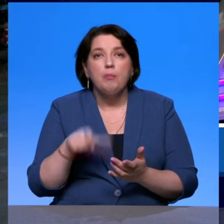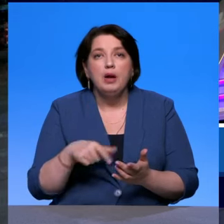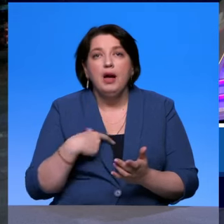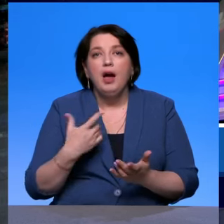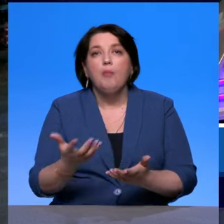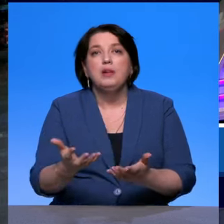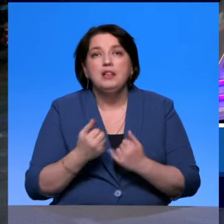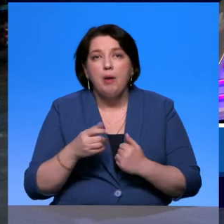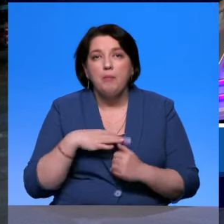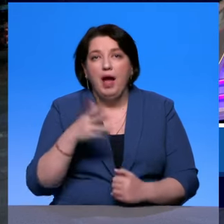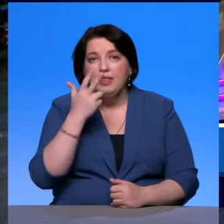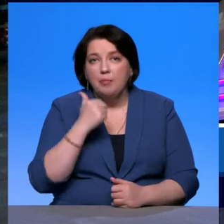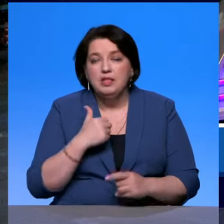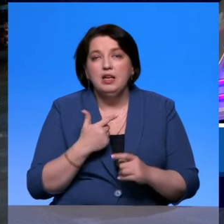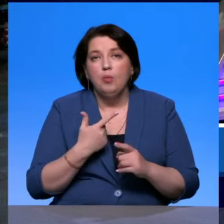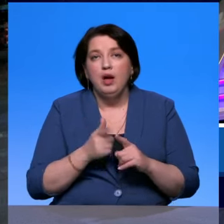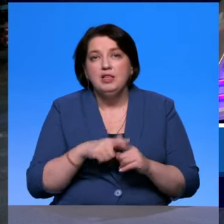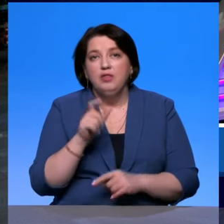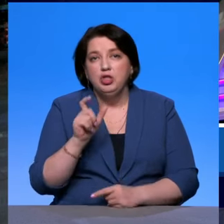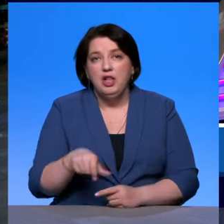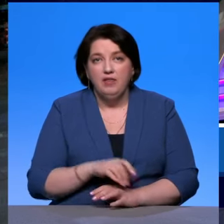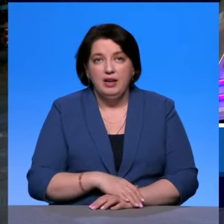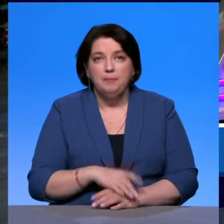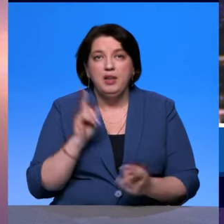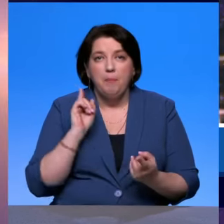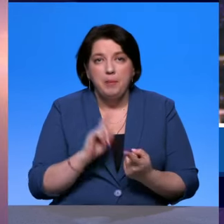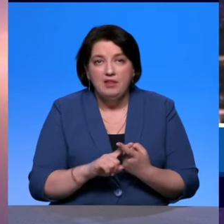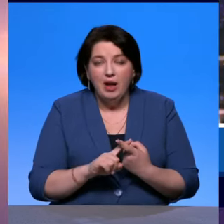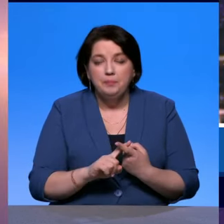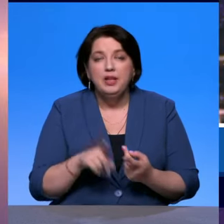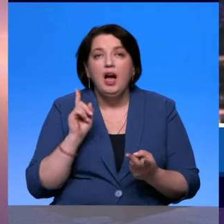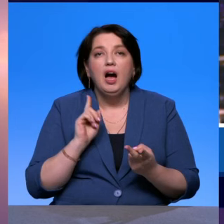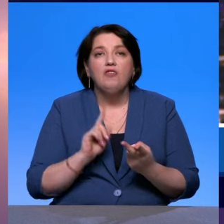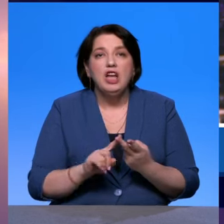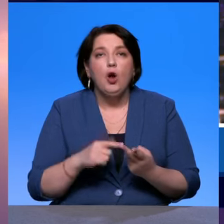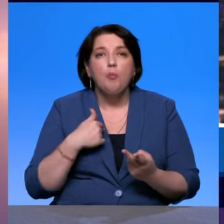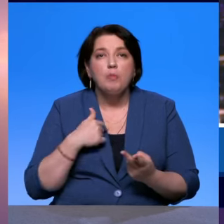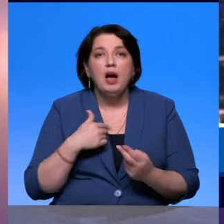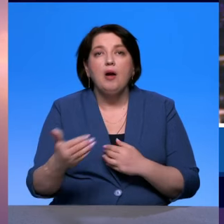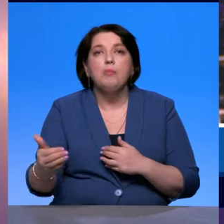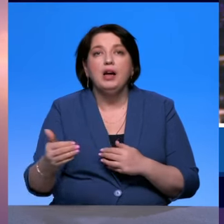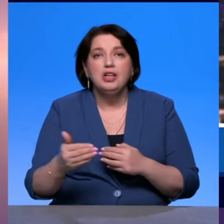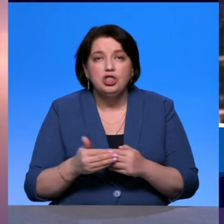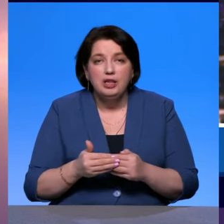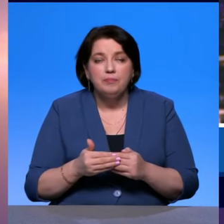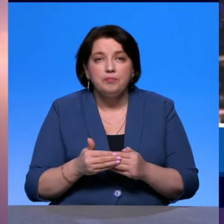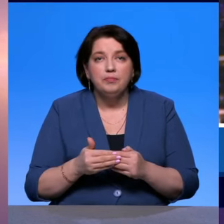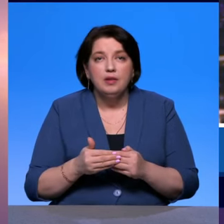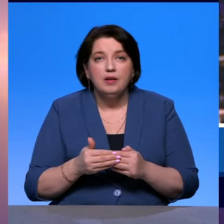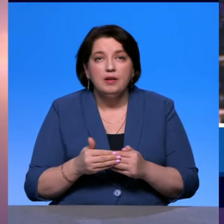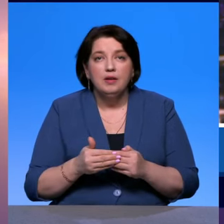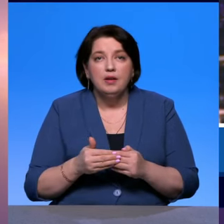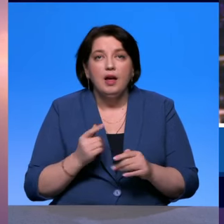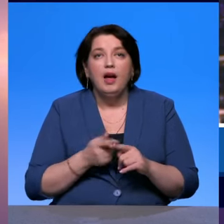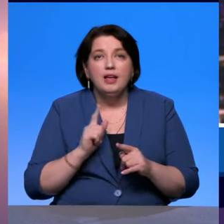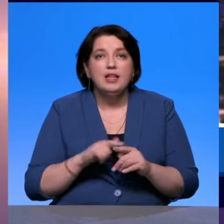себя сотрудников. Это первое. Второе. То, что, как вы говорите, мы подошли, вторая часть ответа на вопрос, то, что мы подошли к